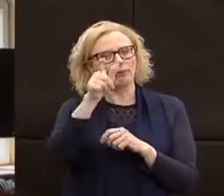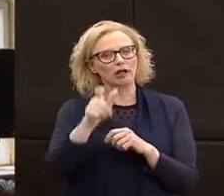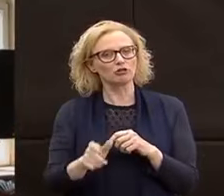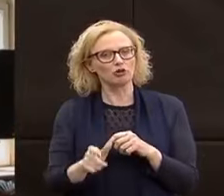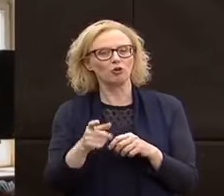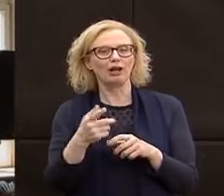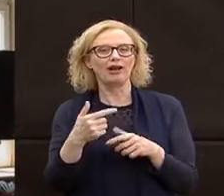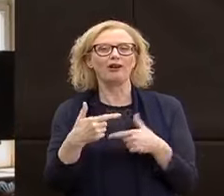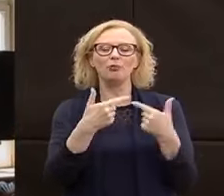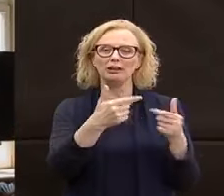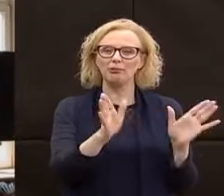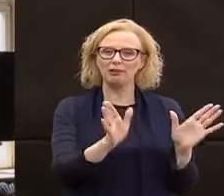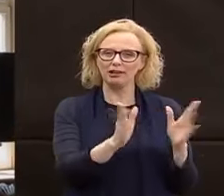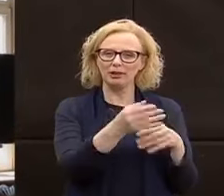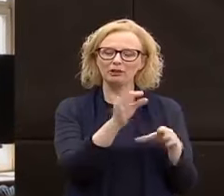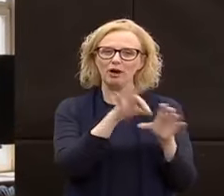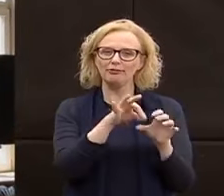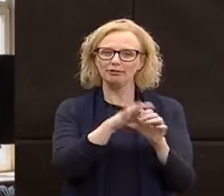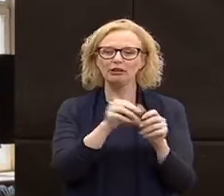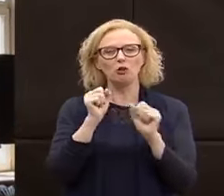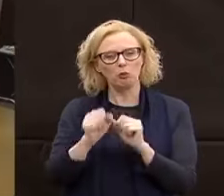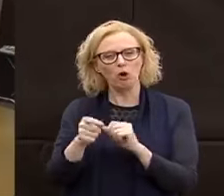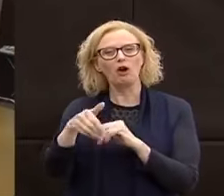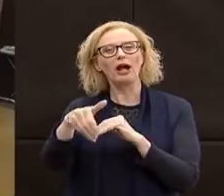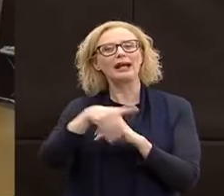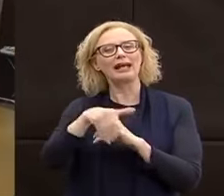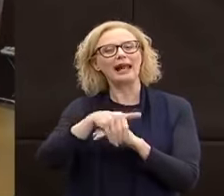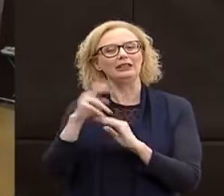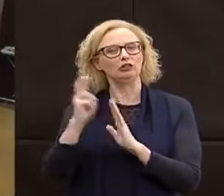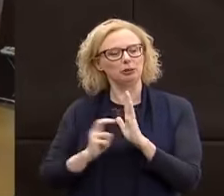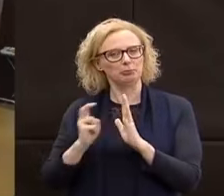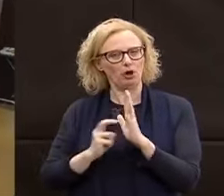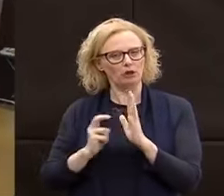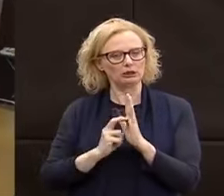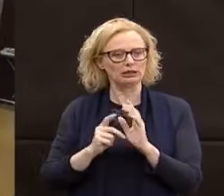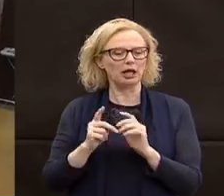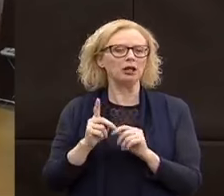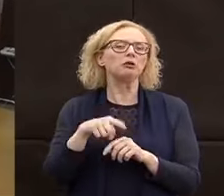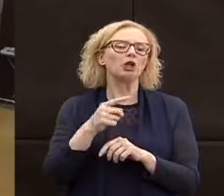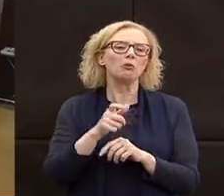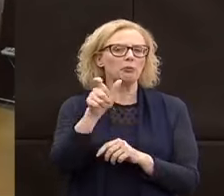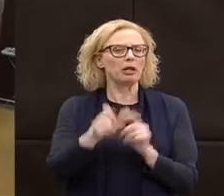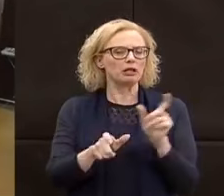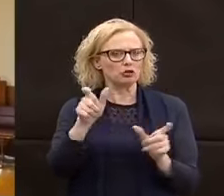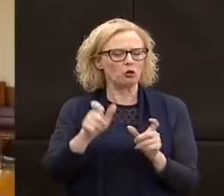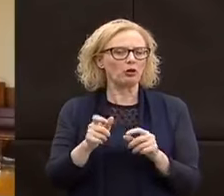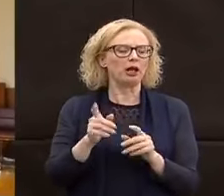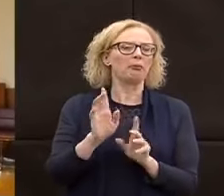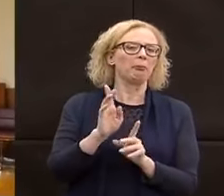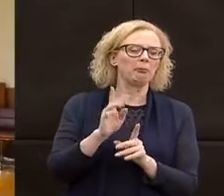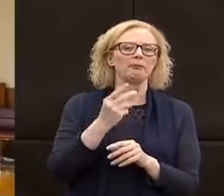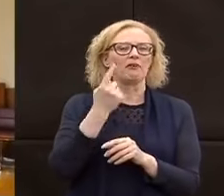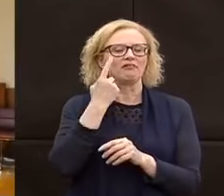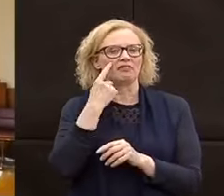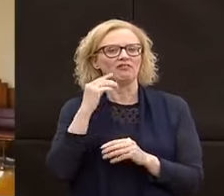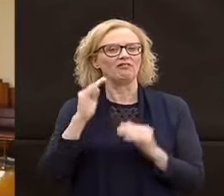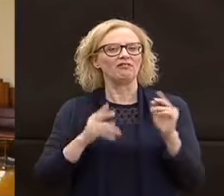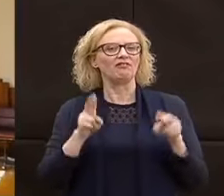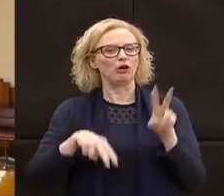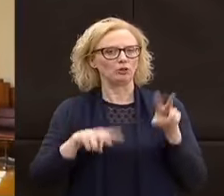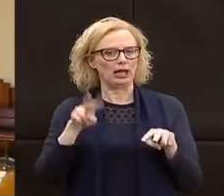danno in affitto. Questo poi ovviamente valuteranno i diretti interessati. Si parla di semplificazione,